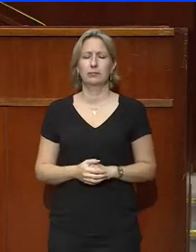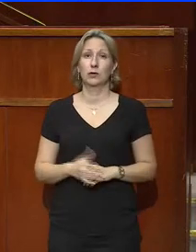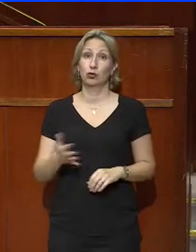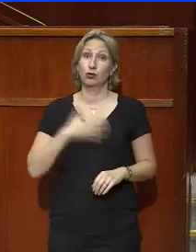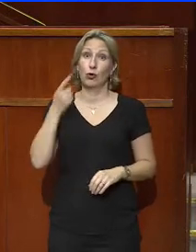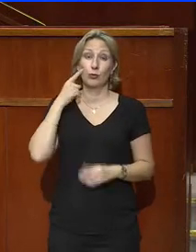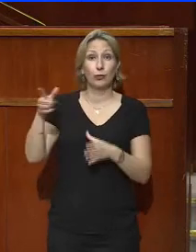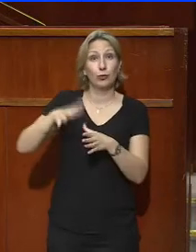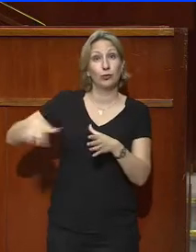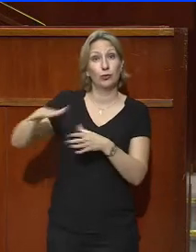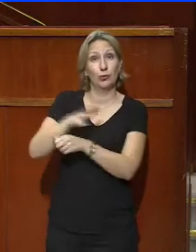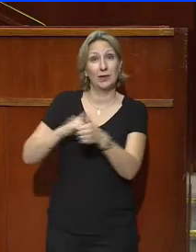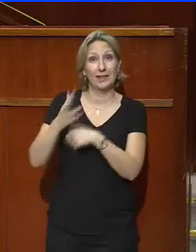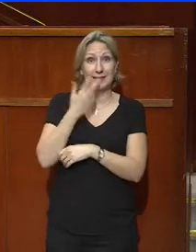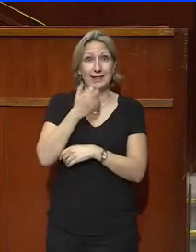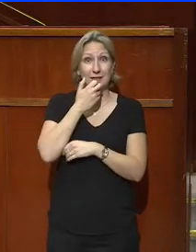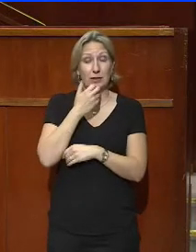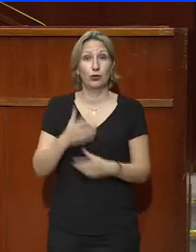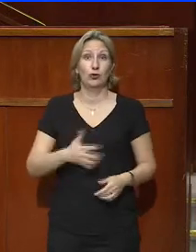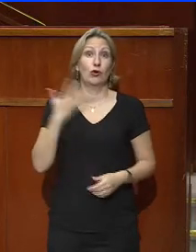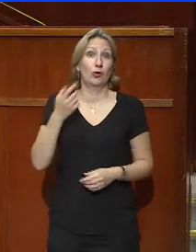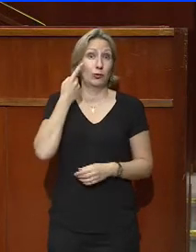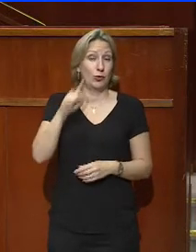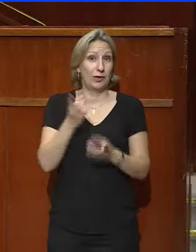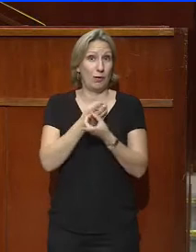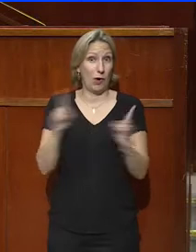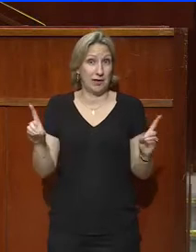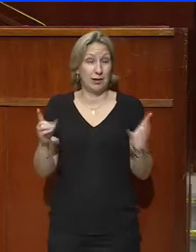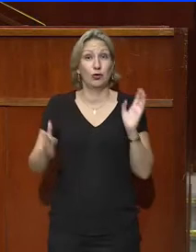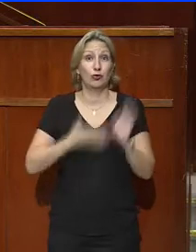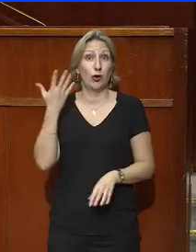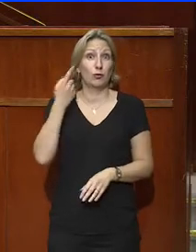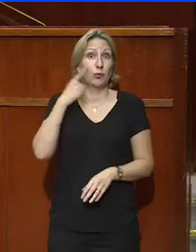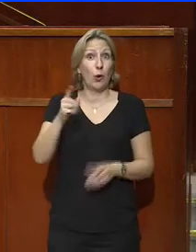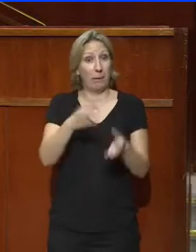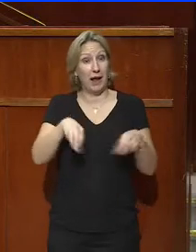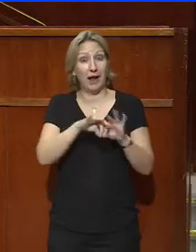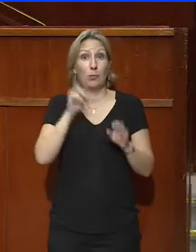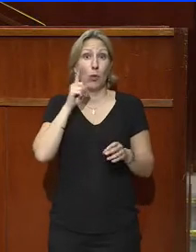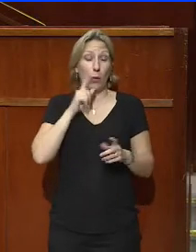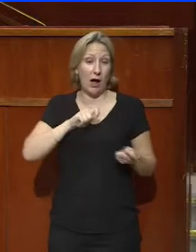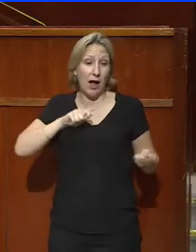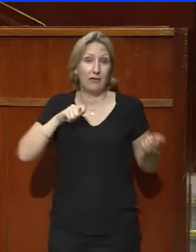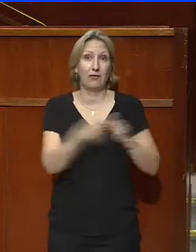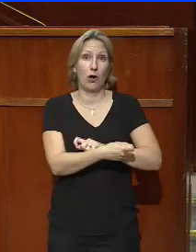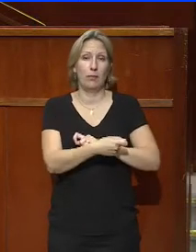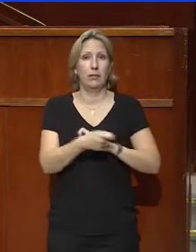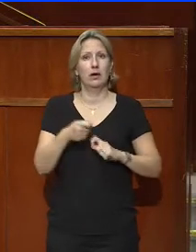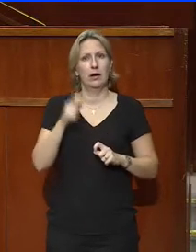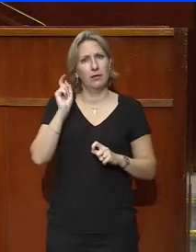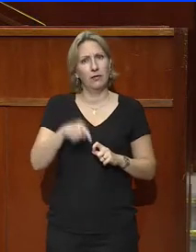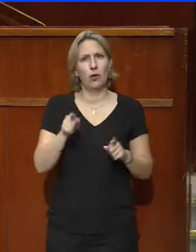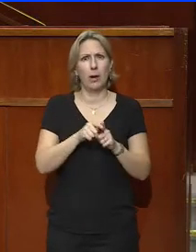la société civile, une chance pour la démocratie, une chance pour un pays où la réforme doit être enfin dédramatisée,